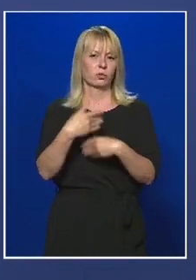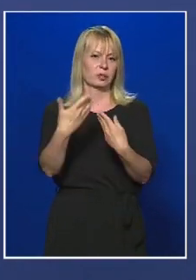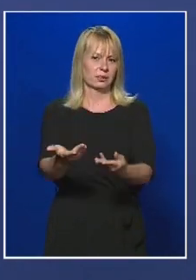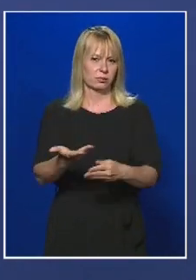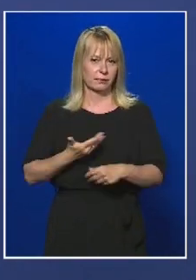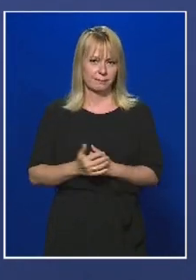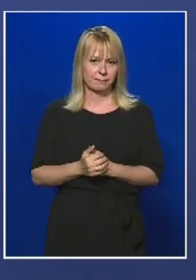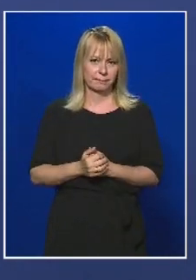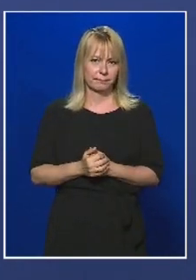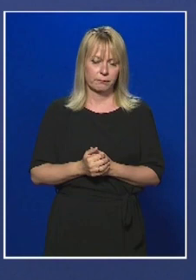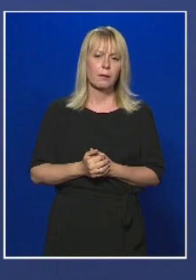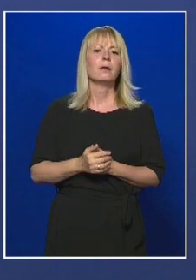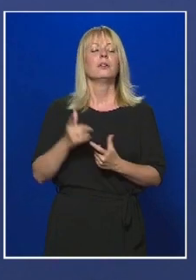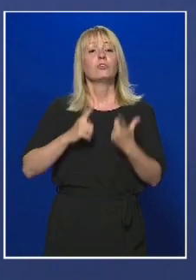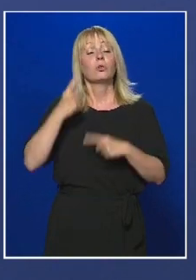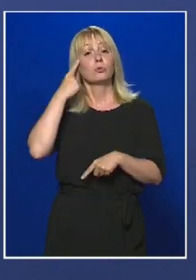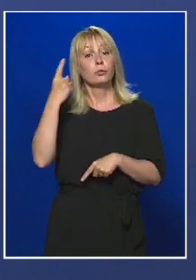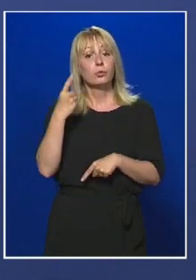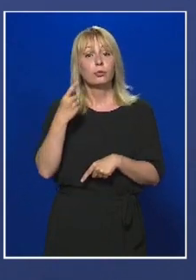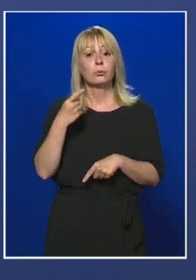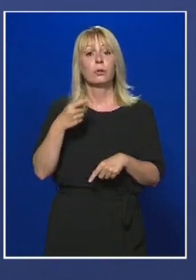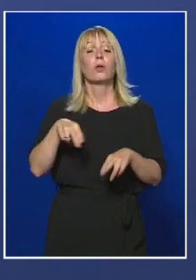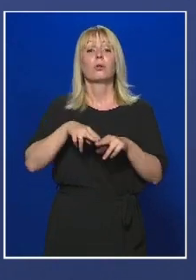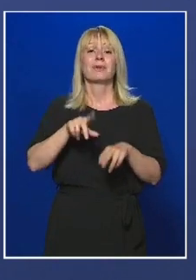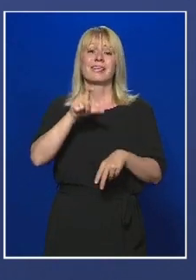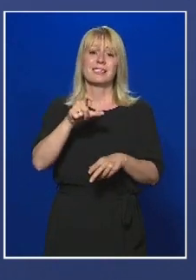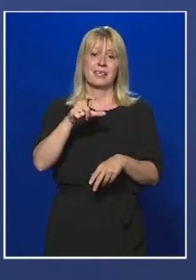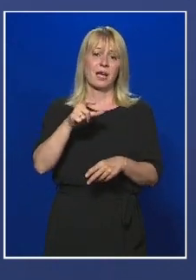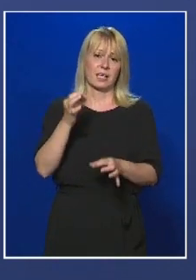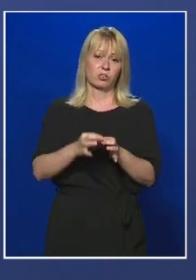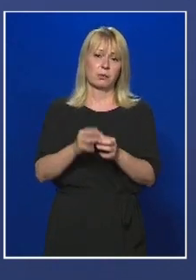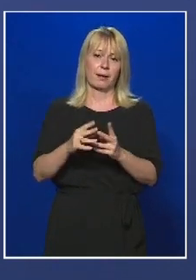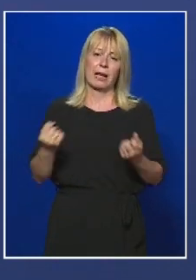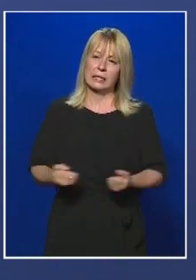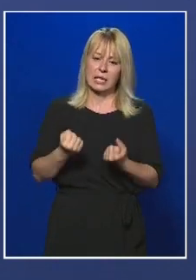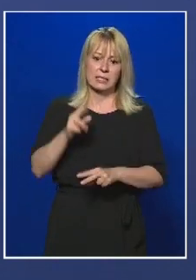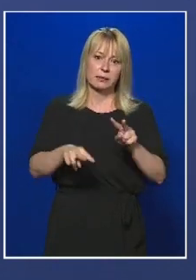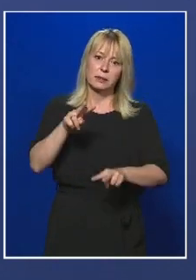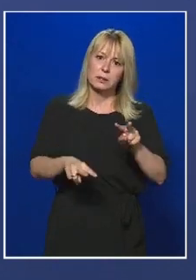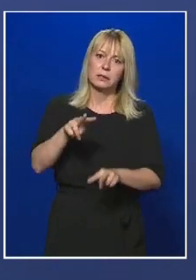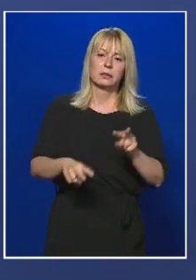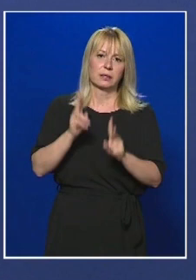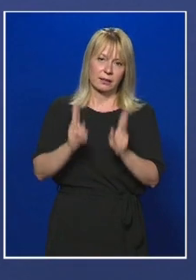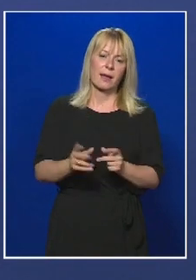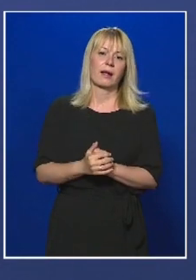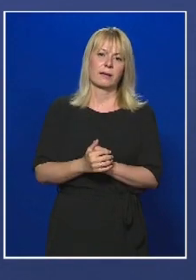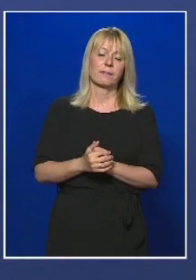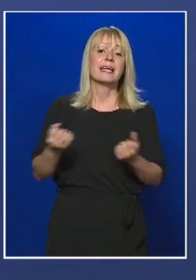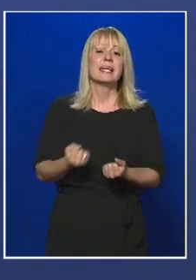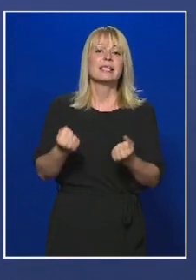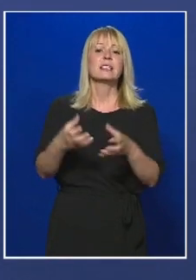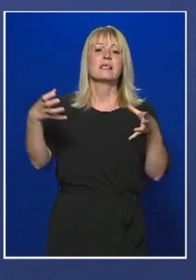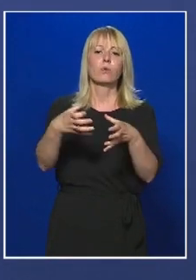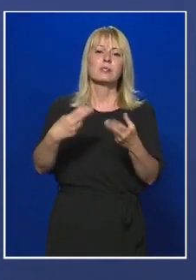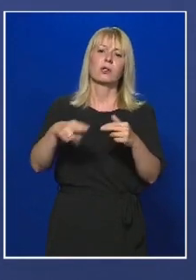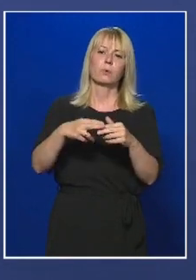Azt is tudjuk, hogy sajnos több mint 200 esetben a betegek intenzív ellátás kezelésre szorulnak. Az intenzív osztályon